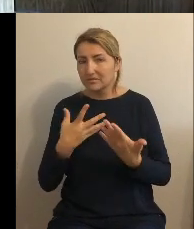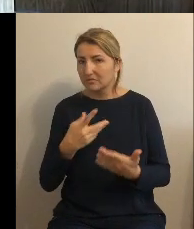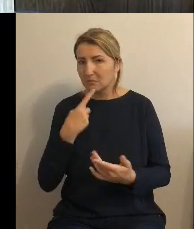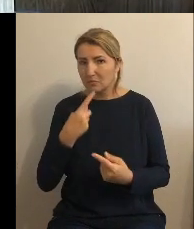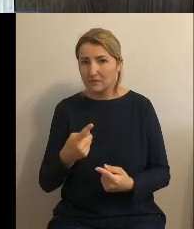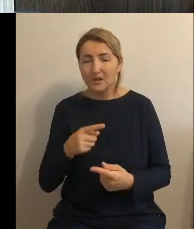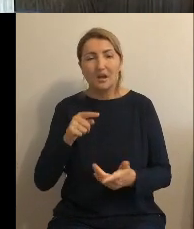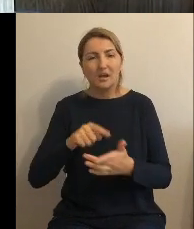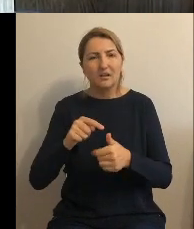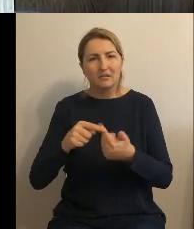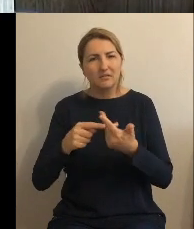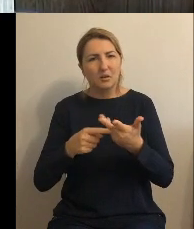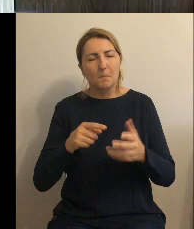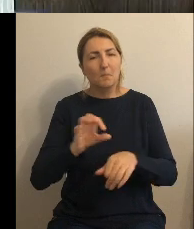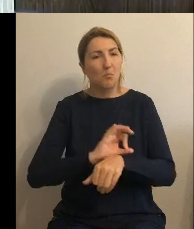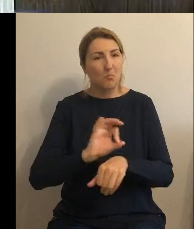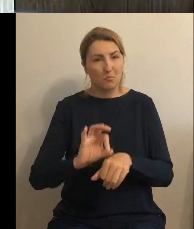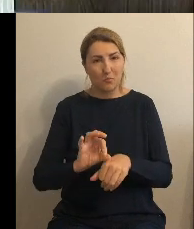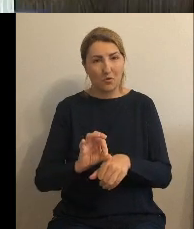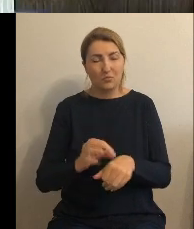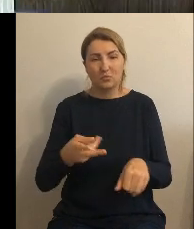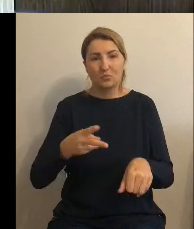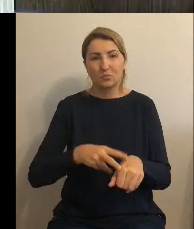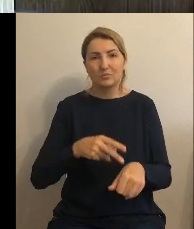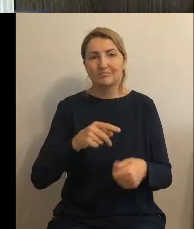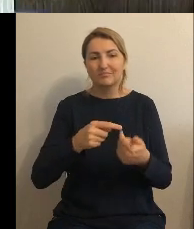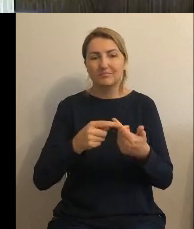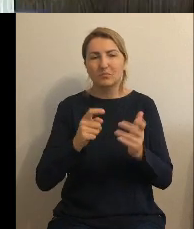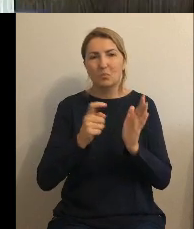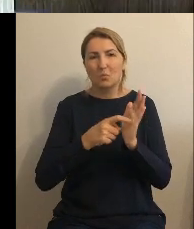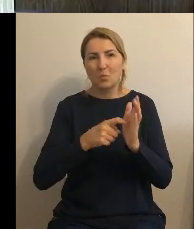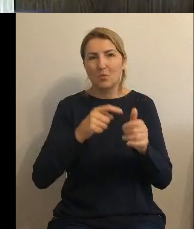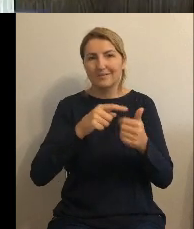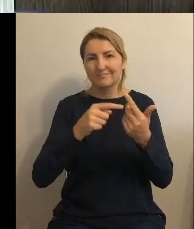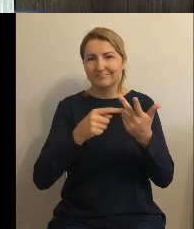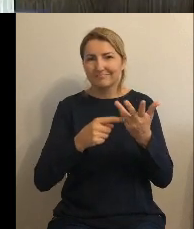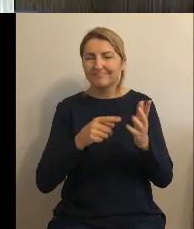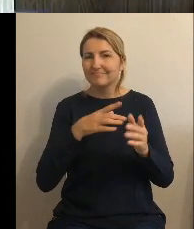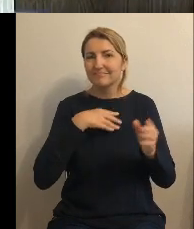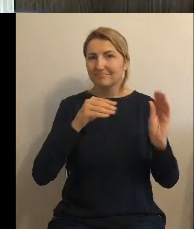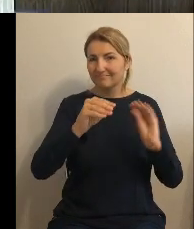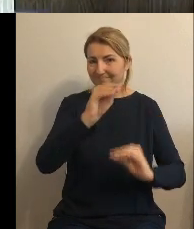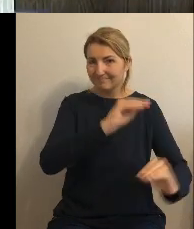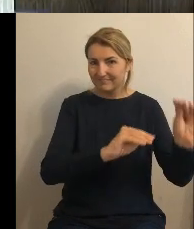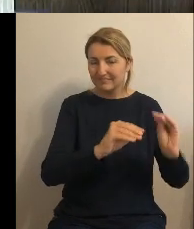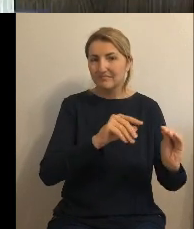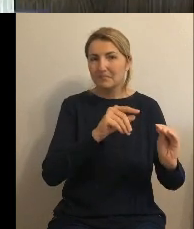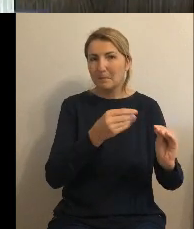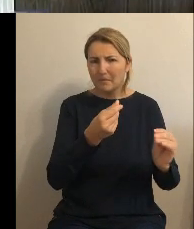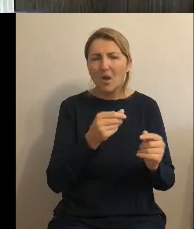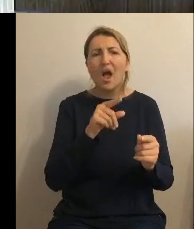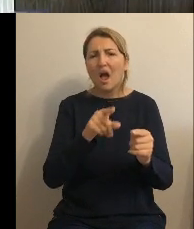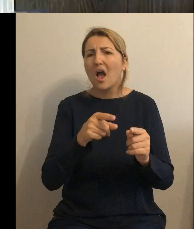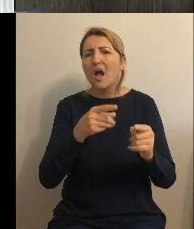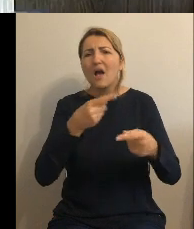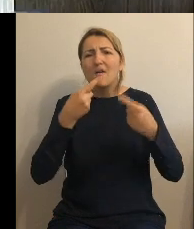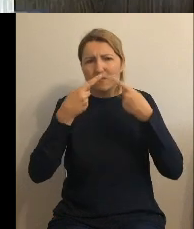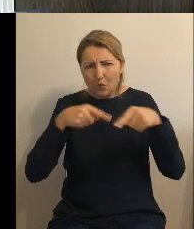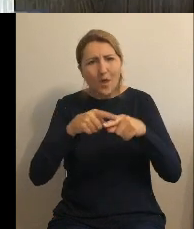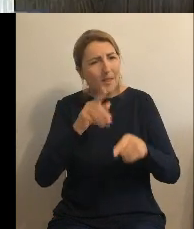których, czy te punkty budżetowe, z których przesuwamy środki, również będą realizowane, bo to są przesunięcia, można powiedzieć,